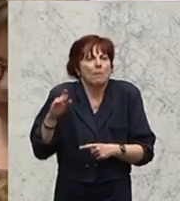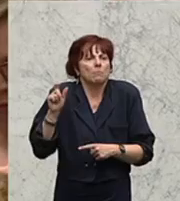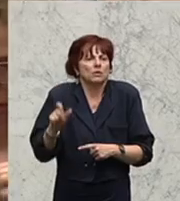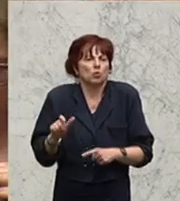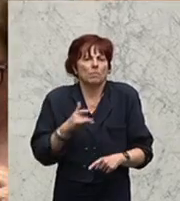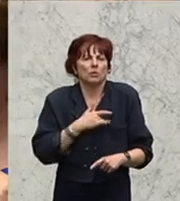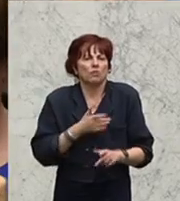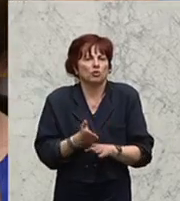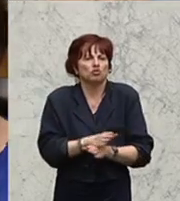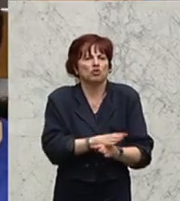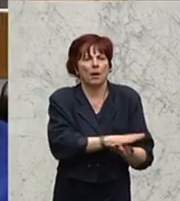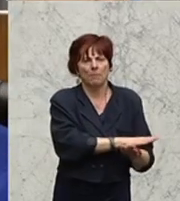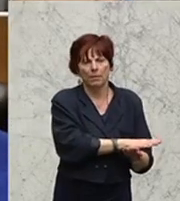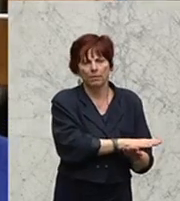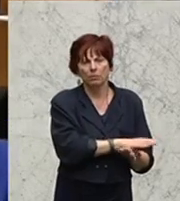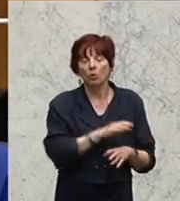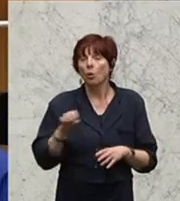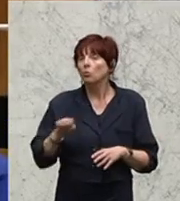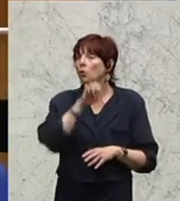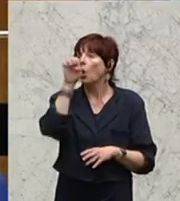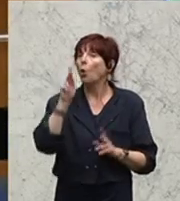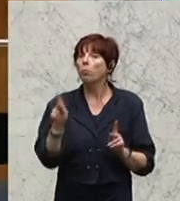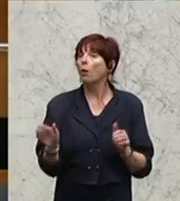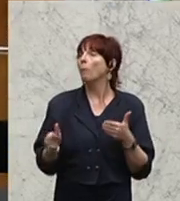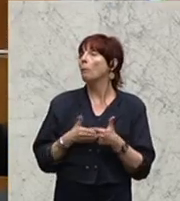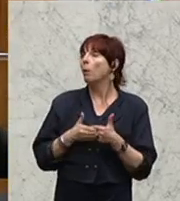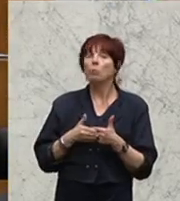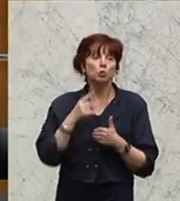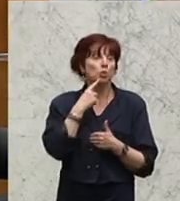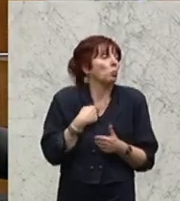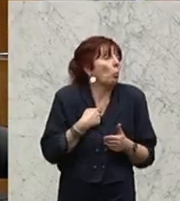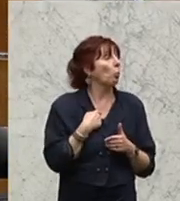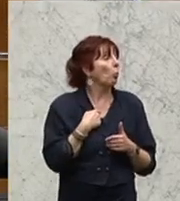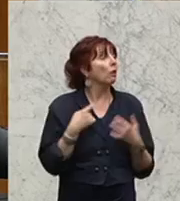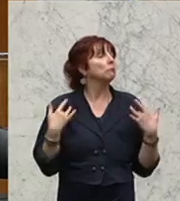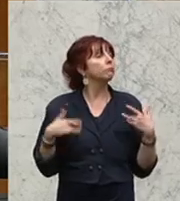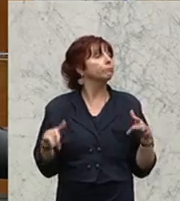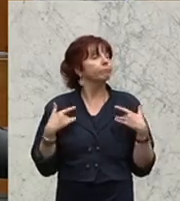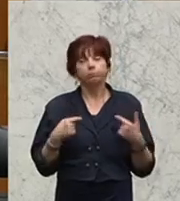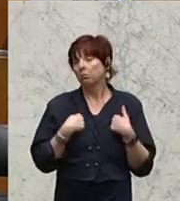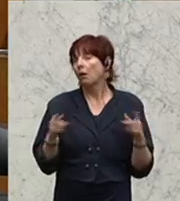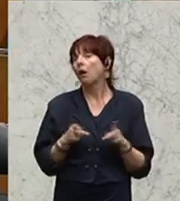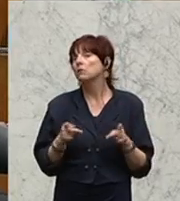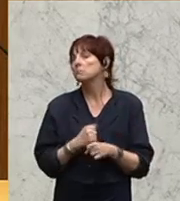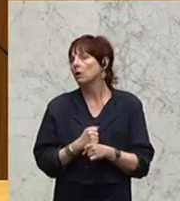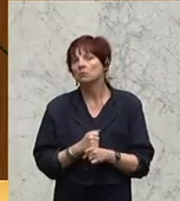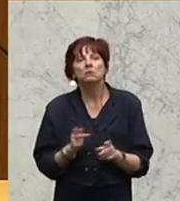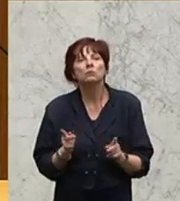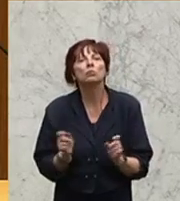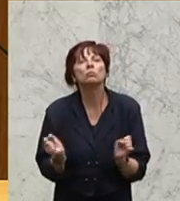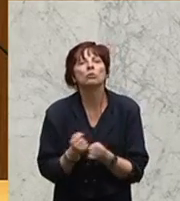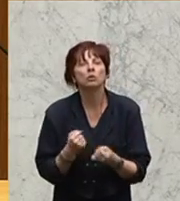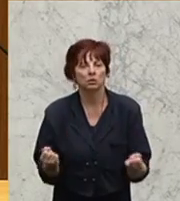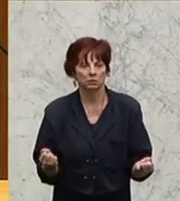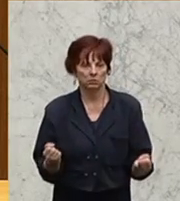Und da kann Europa die Augen nicht zumachen und so tun, als könnte man halt nichts machen. Das